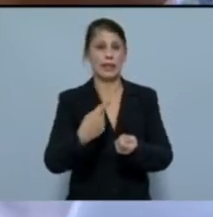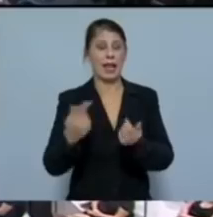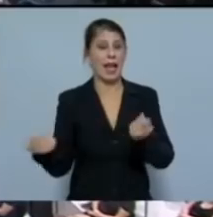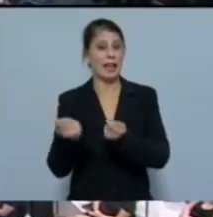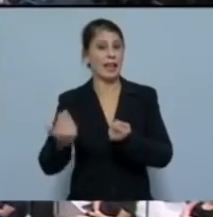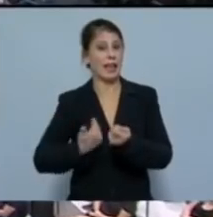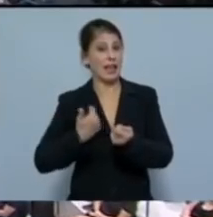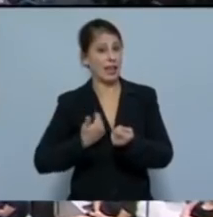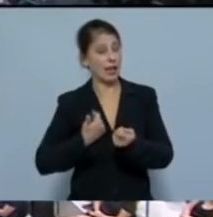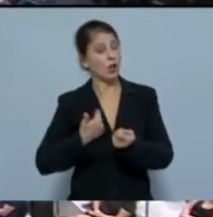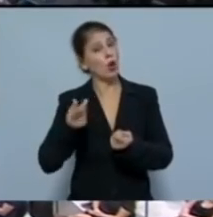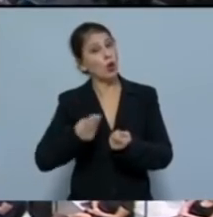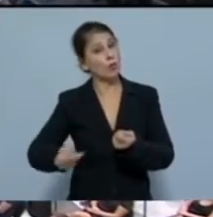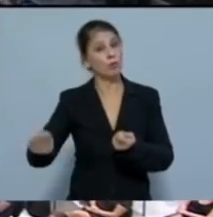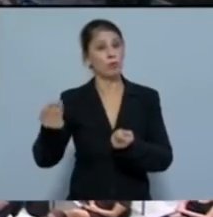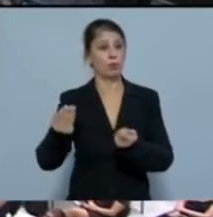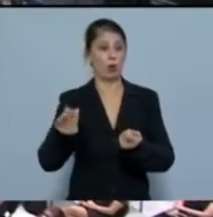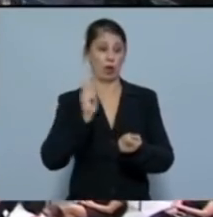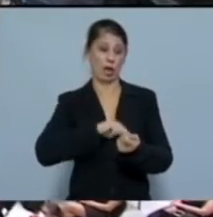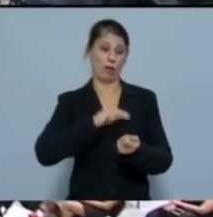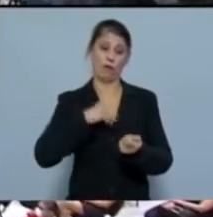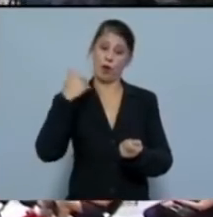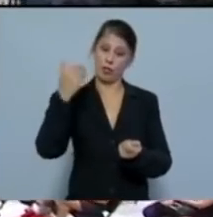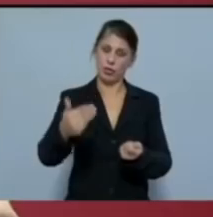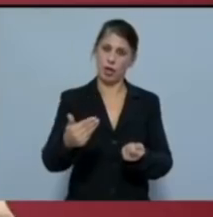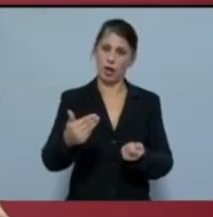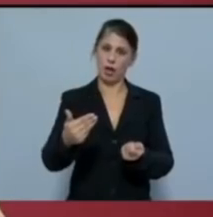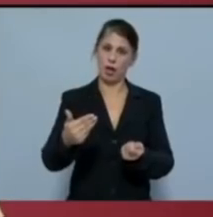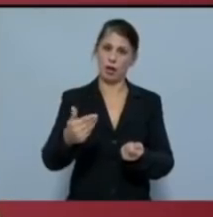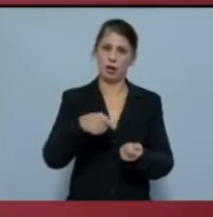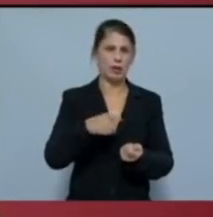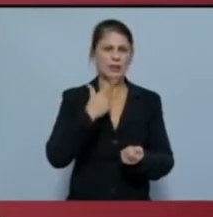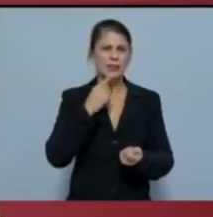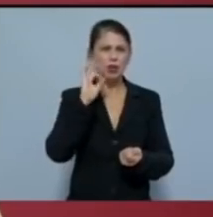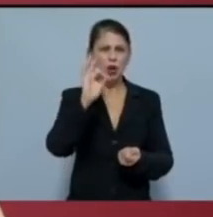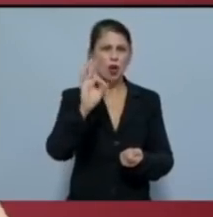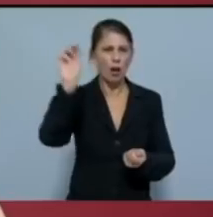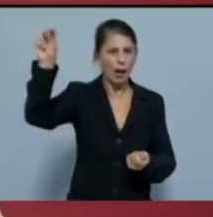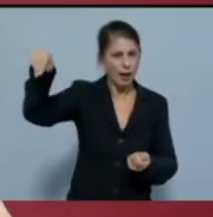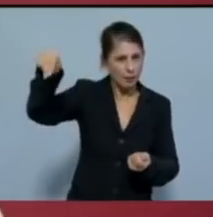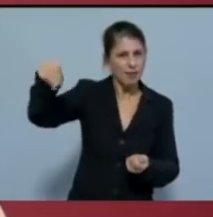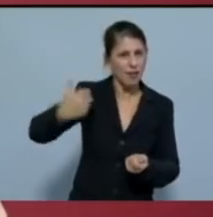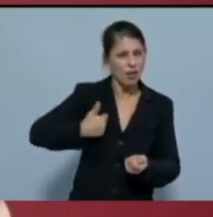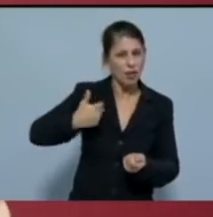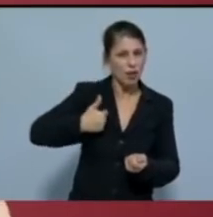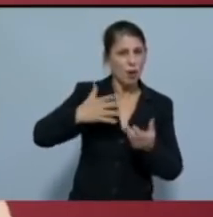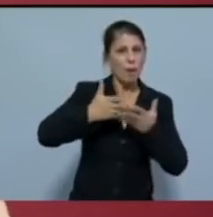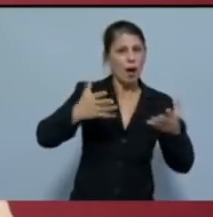των νέων ακόμα πιο προσοδοφόρα για να τους εκμεταλλεύονται οι μεγάλοι όμιλοι